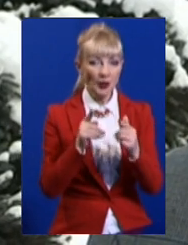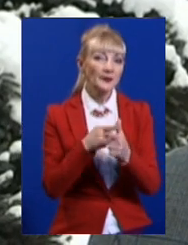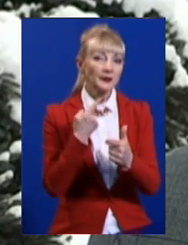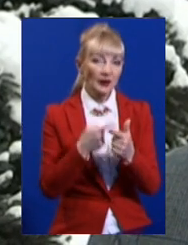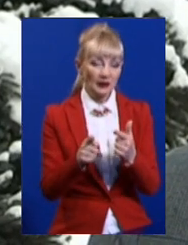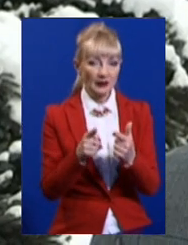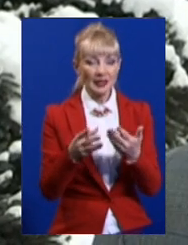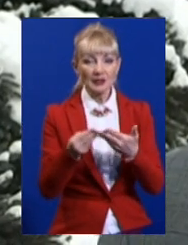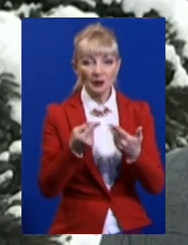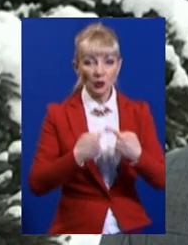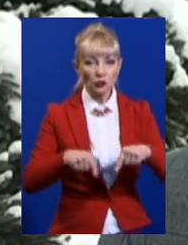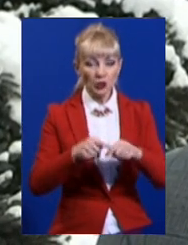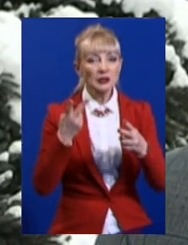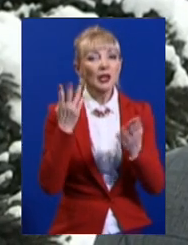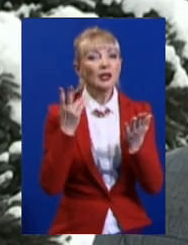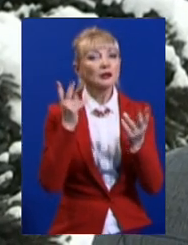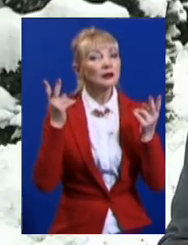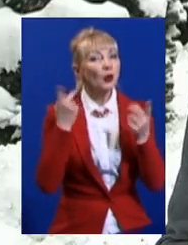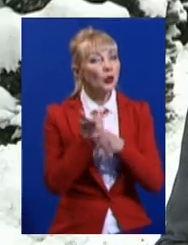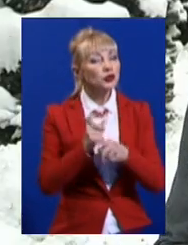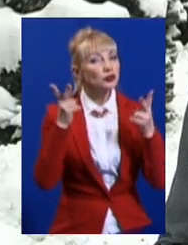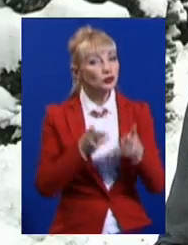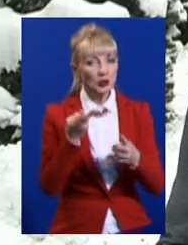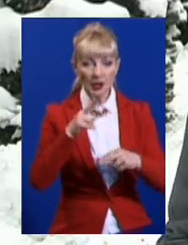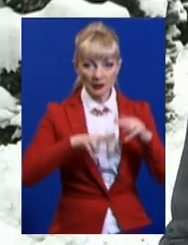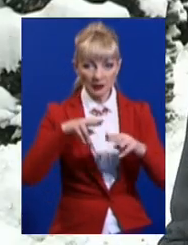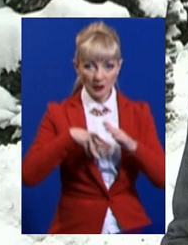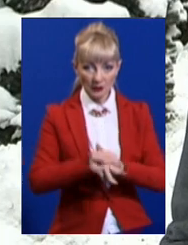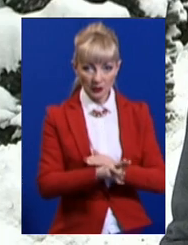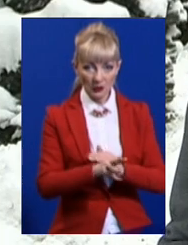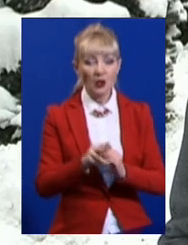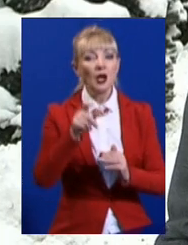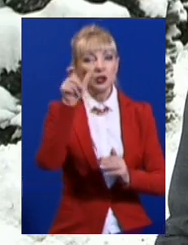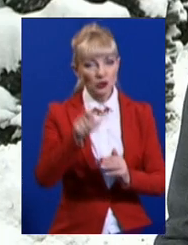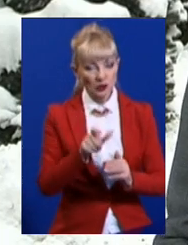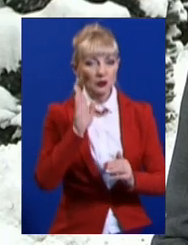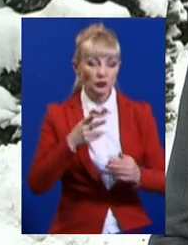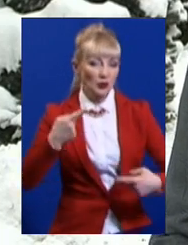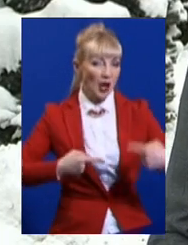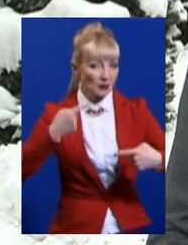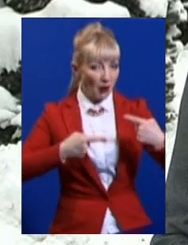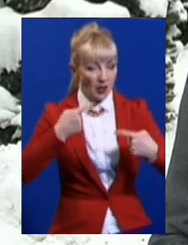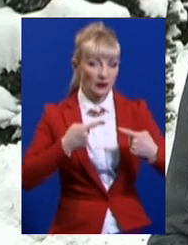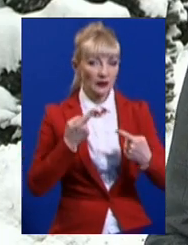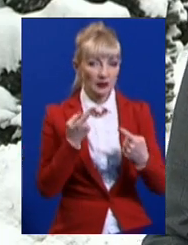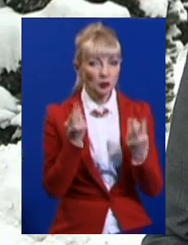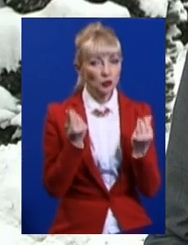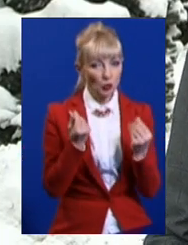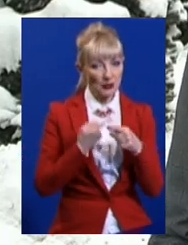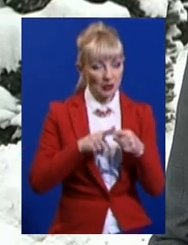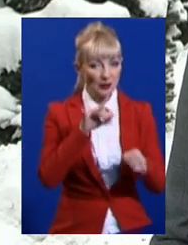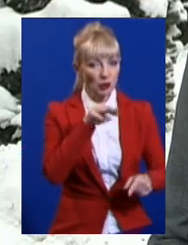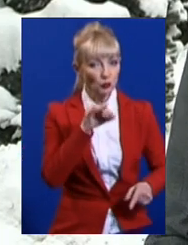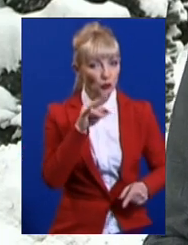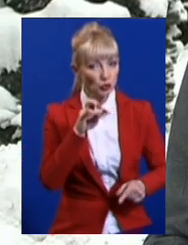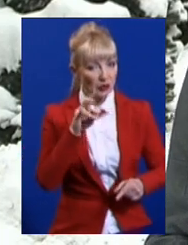цієї земельної ділянки є необхідними для будівництва метро. Людина має право оспорювати вартість відчуженого майна, якщо вважає, що вона не